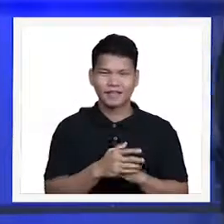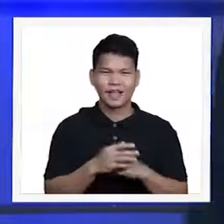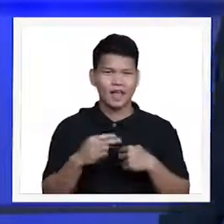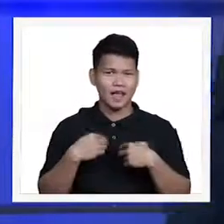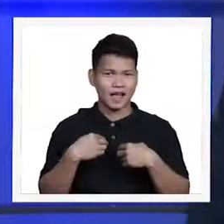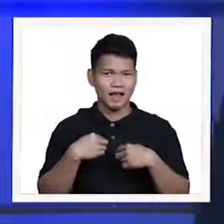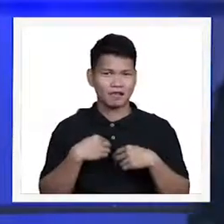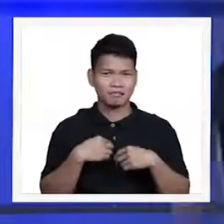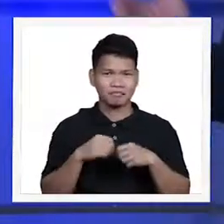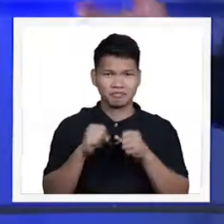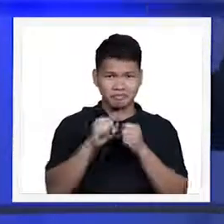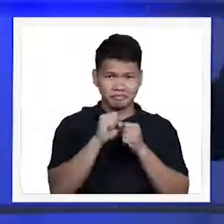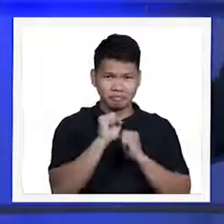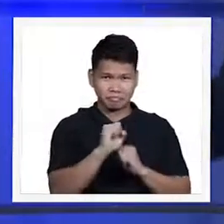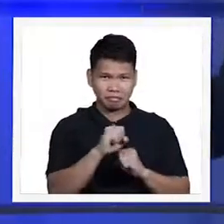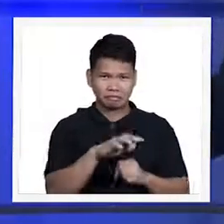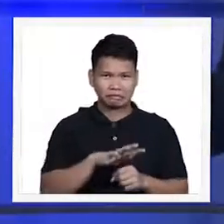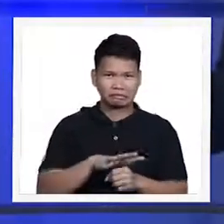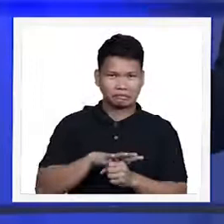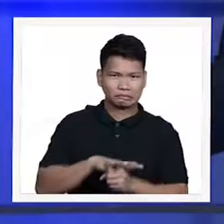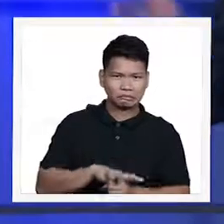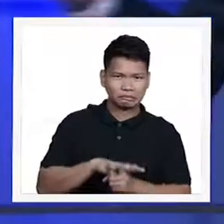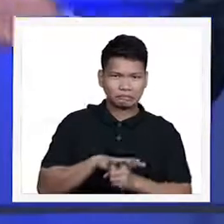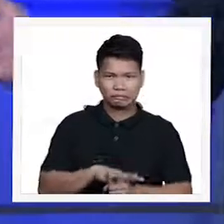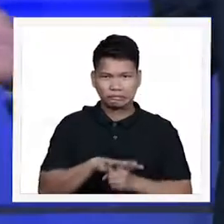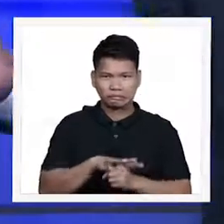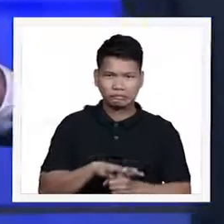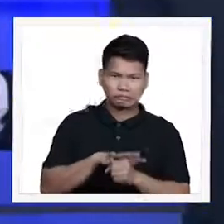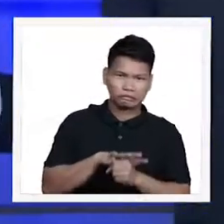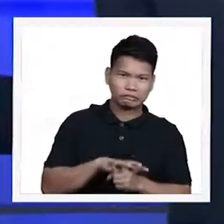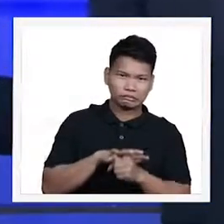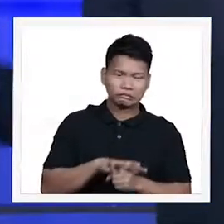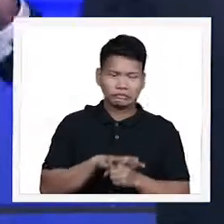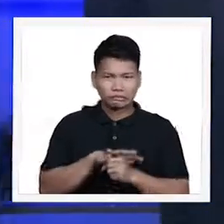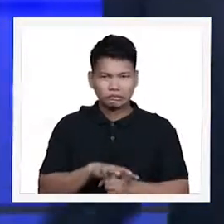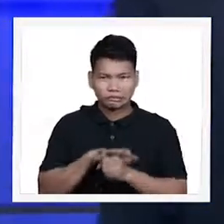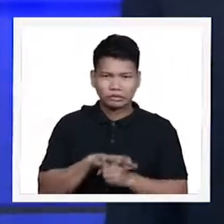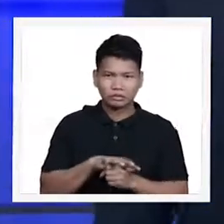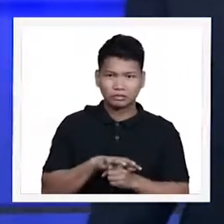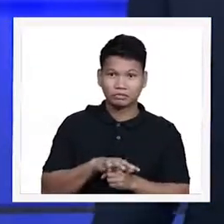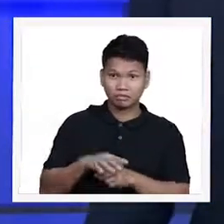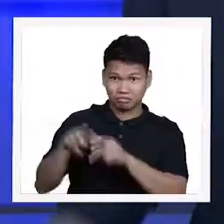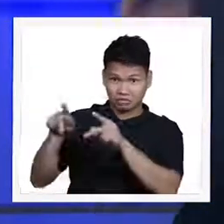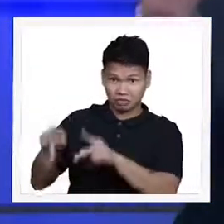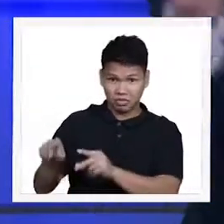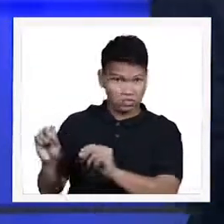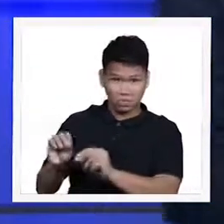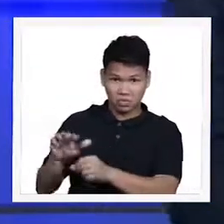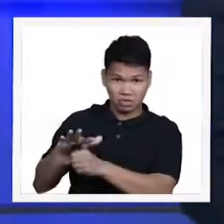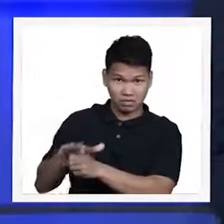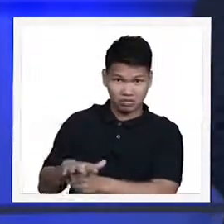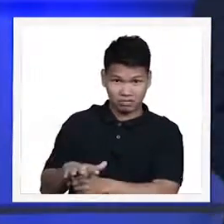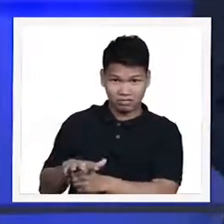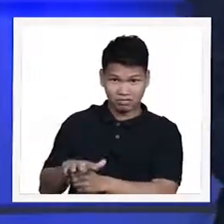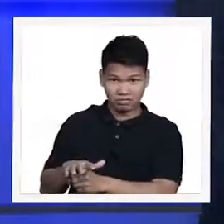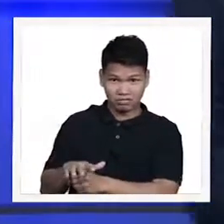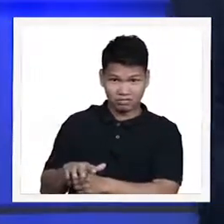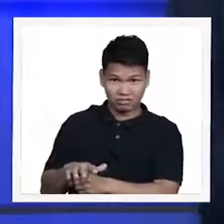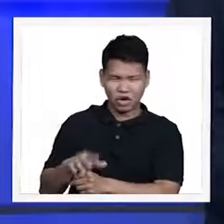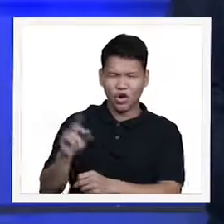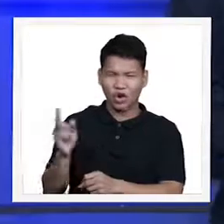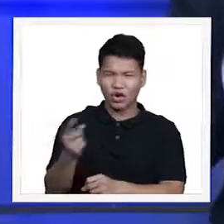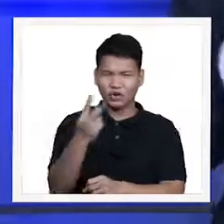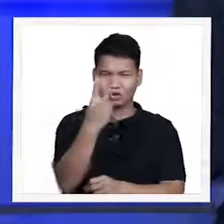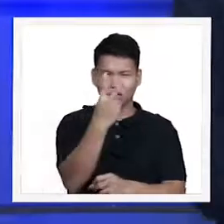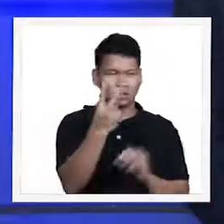isang sitwasyon, stress, wala pong taong, walang stress, maliban lamang sa dalawang klase ng tao,